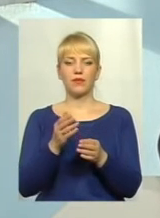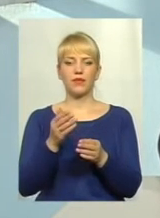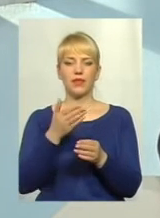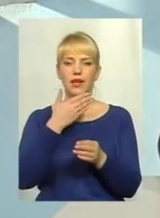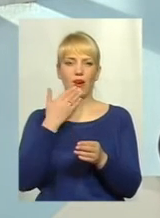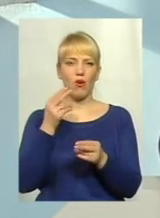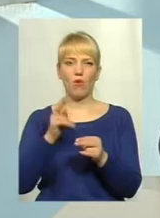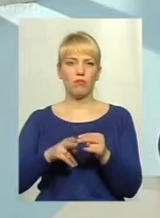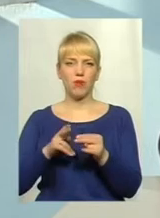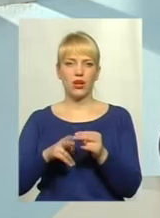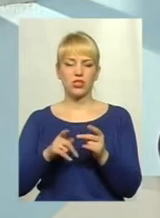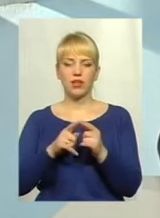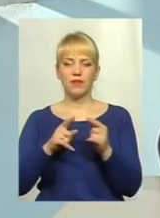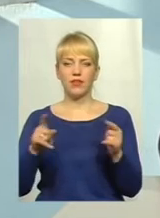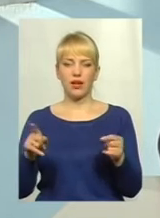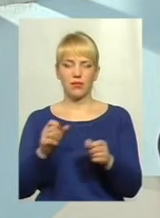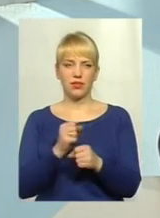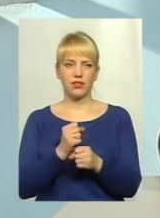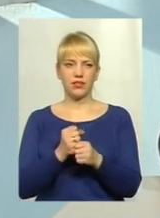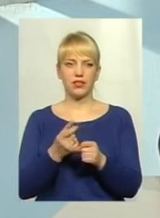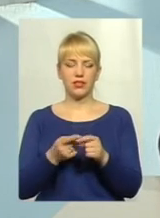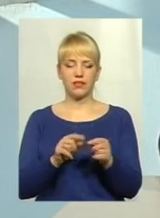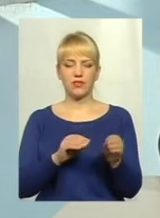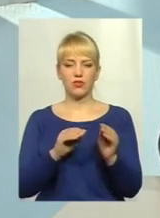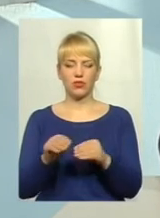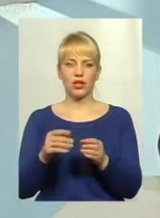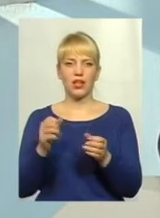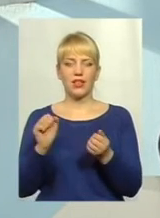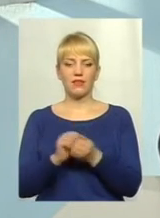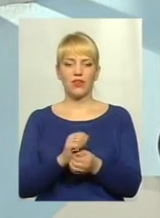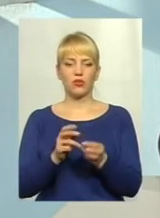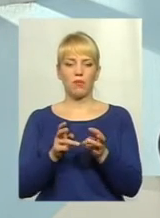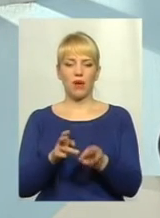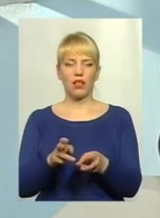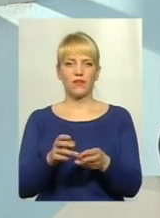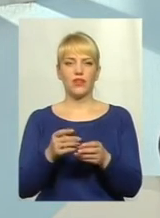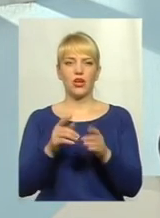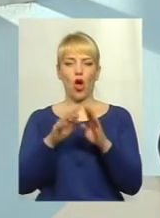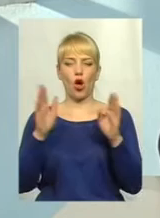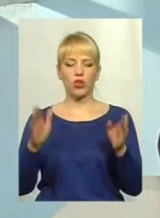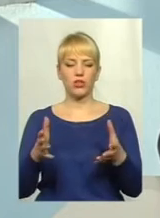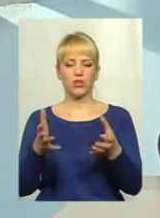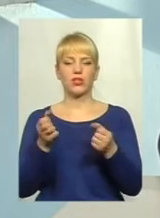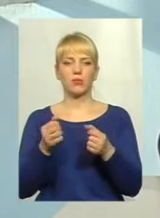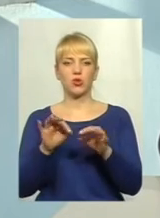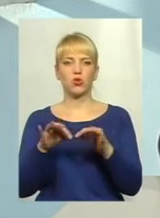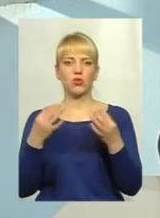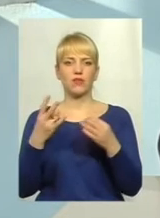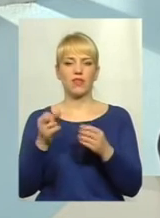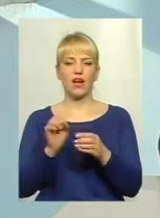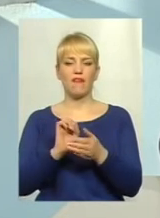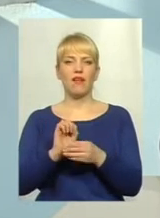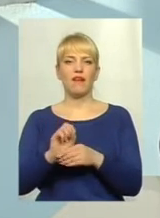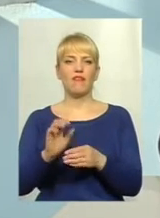фактично по життєву. Встановили цей твердопалений котел, отримали дозвіл на викиди і на весь час